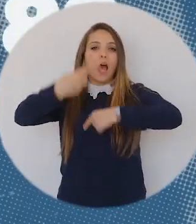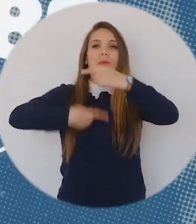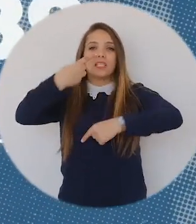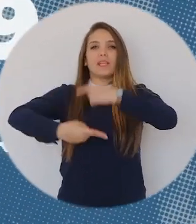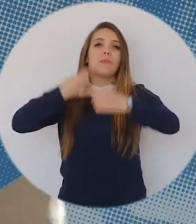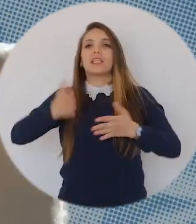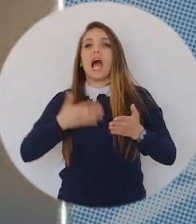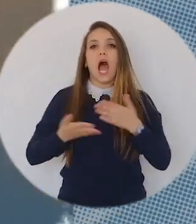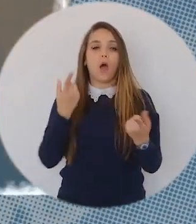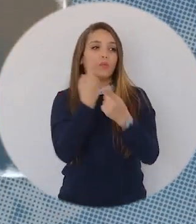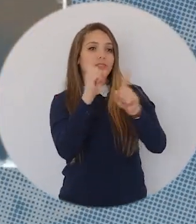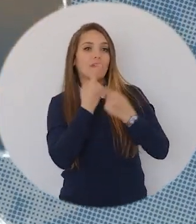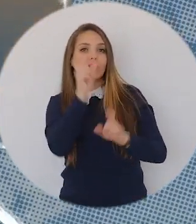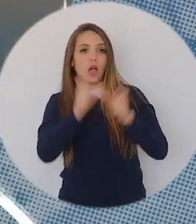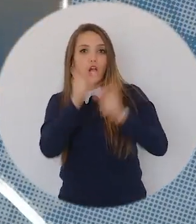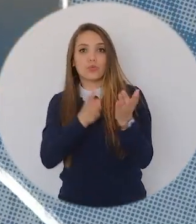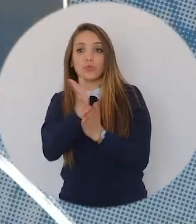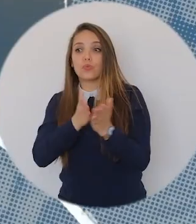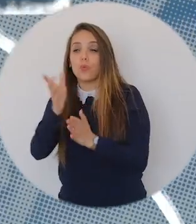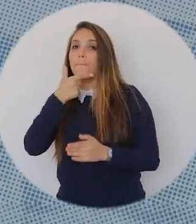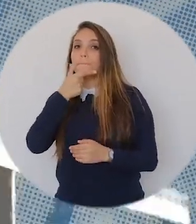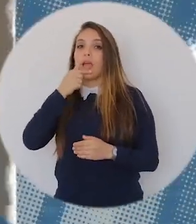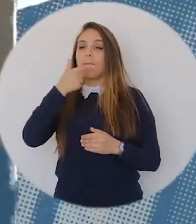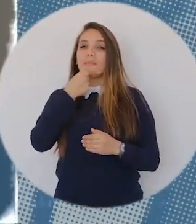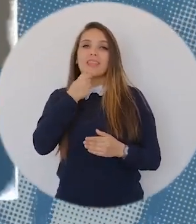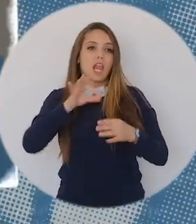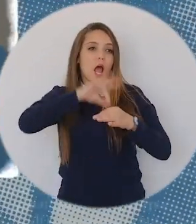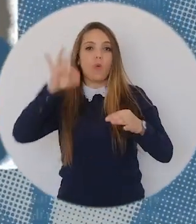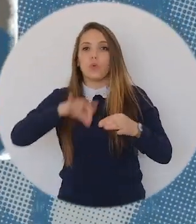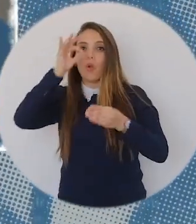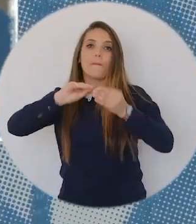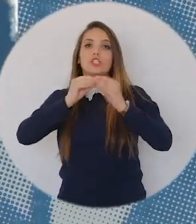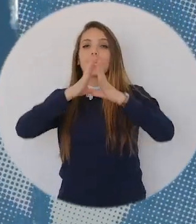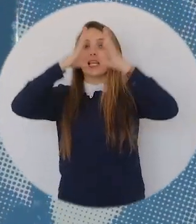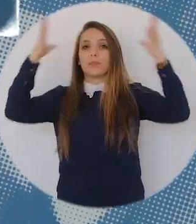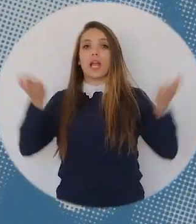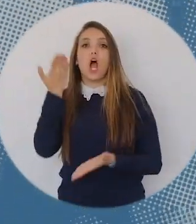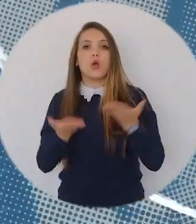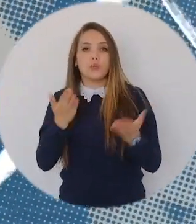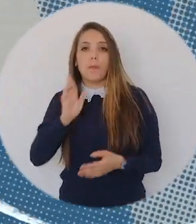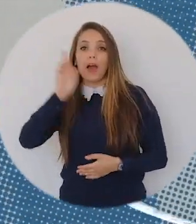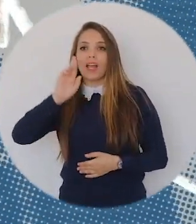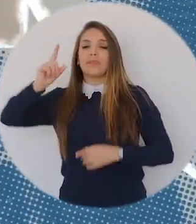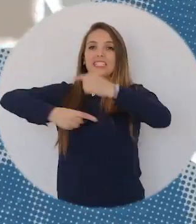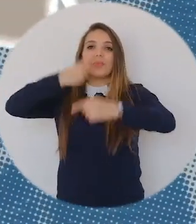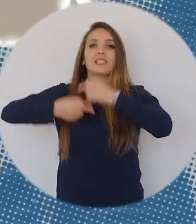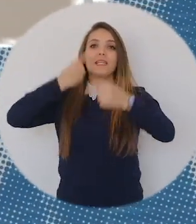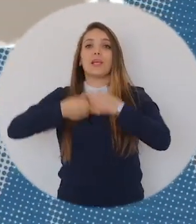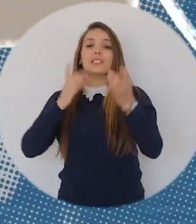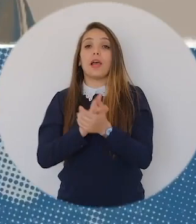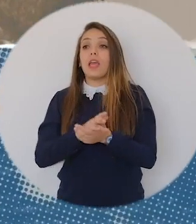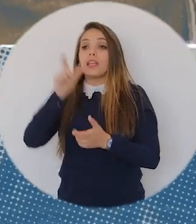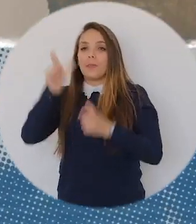المراكز السلبة للحرية ونشر ثقافة حقوق الإنسان ومناصرتها للقضايا العادلة والدفاع للحقوق والحريات واليوم كما العادة الرابطة شدة